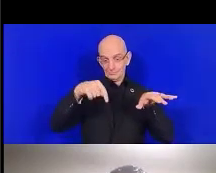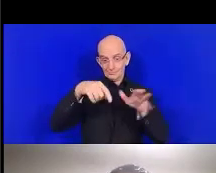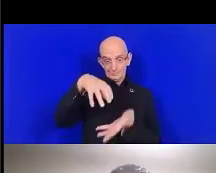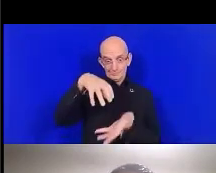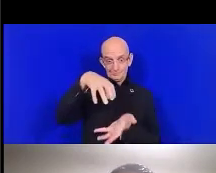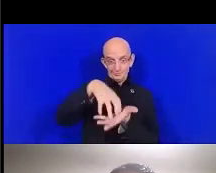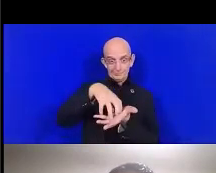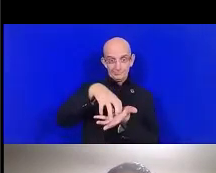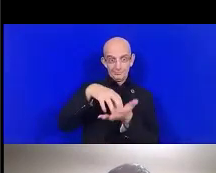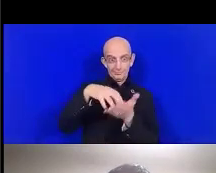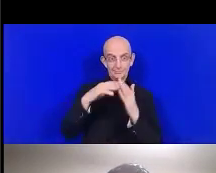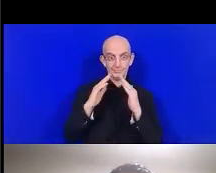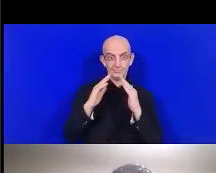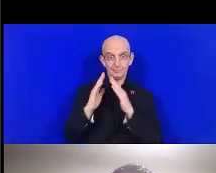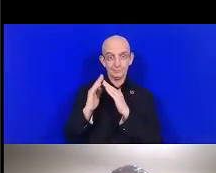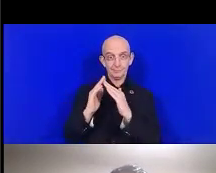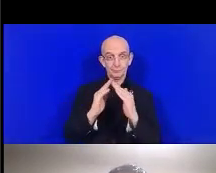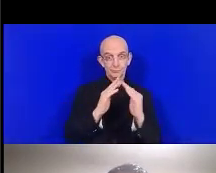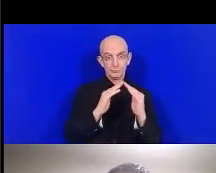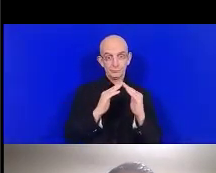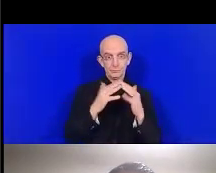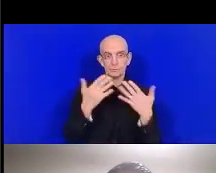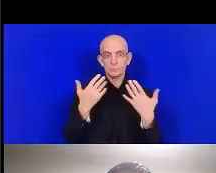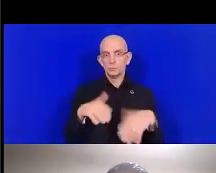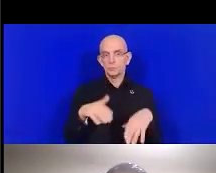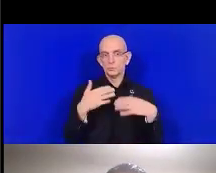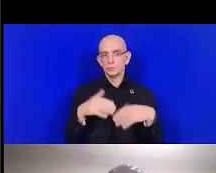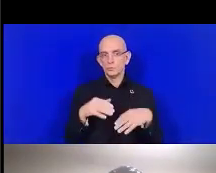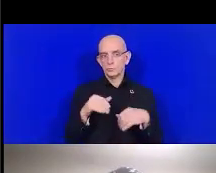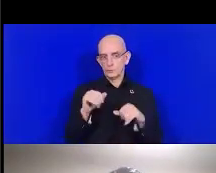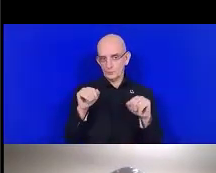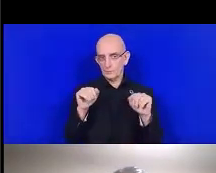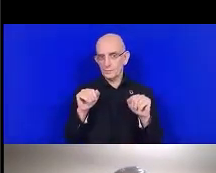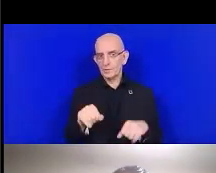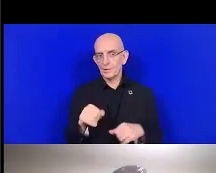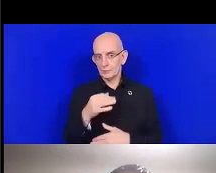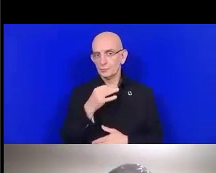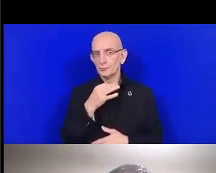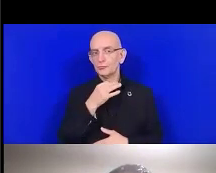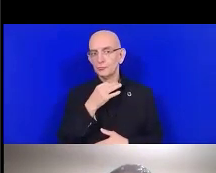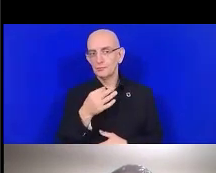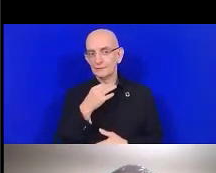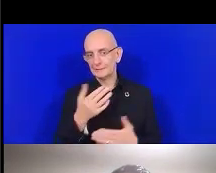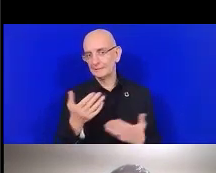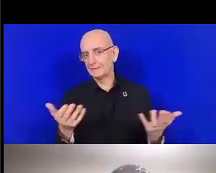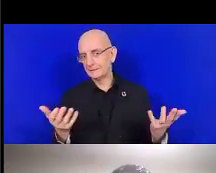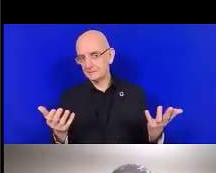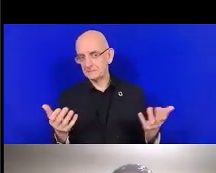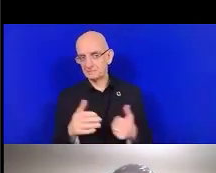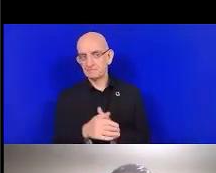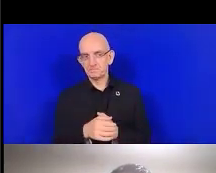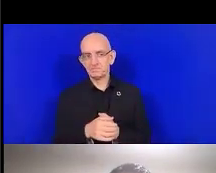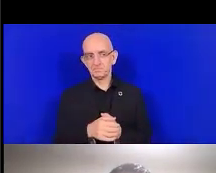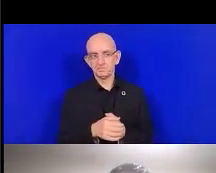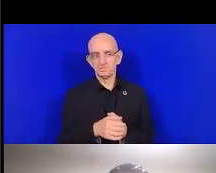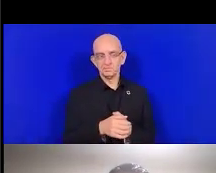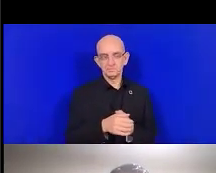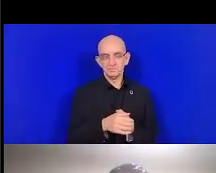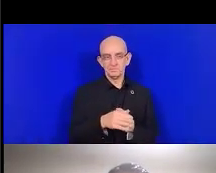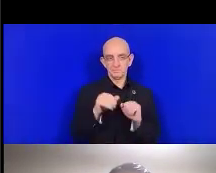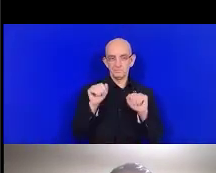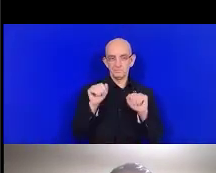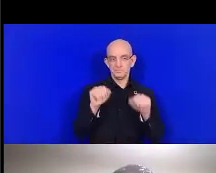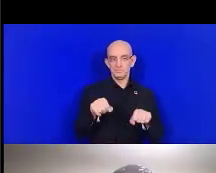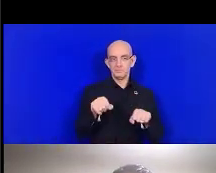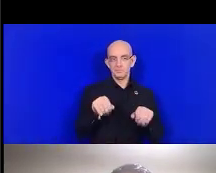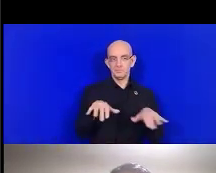scénarios qui peuvent également être pris en compte. Nous avons également des